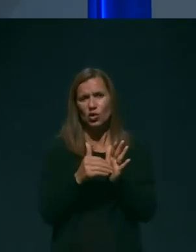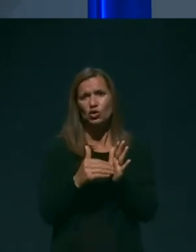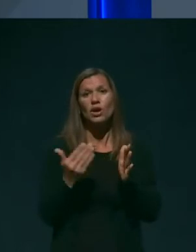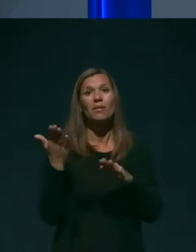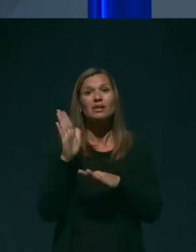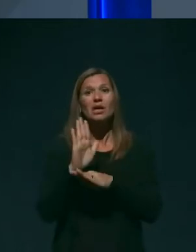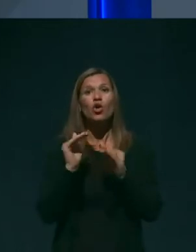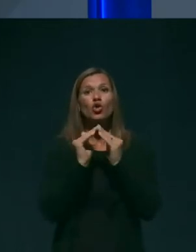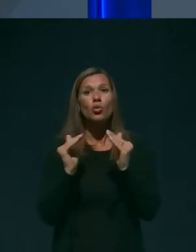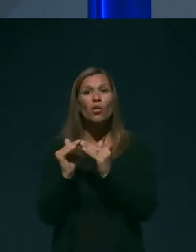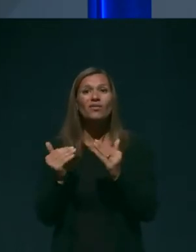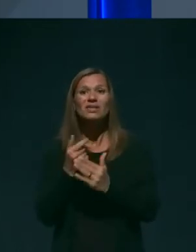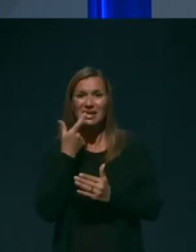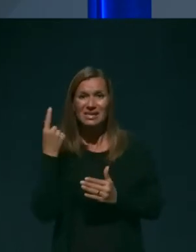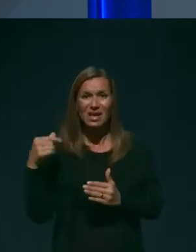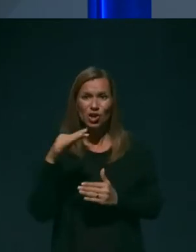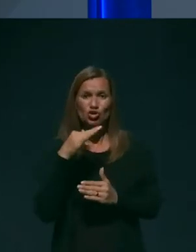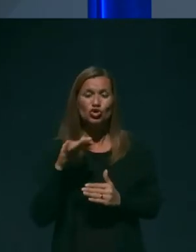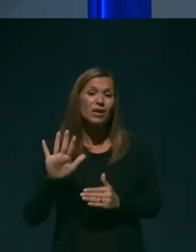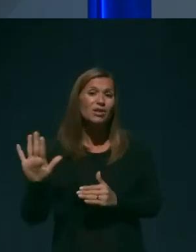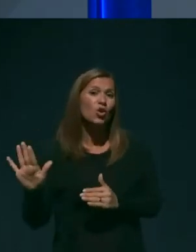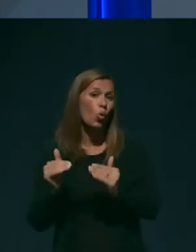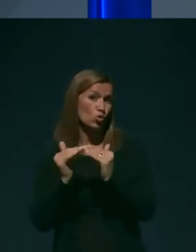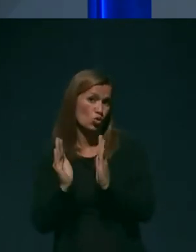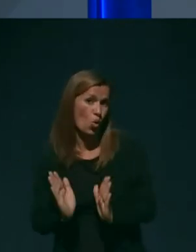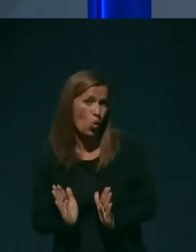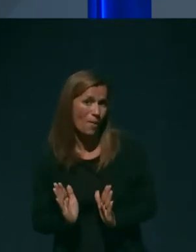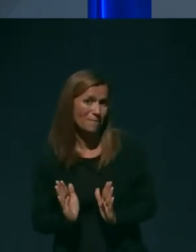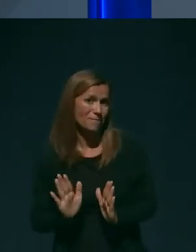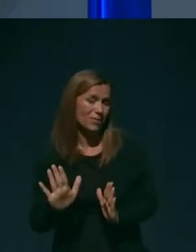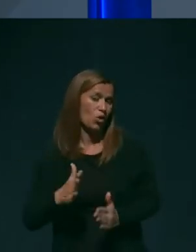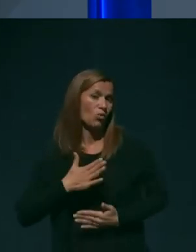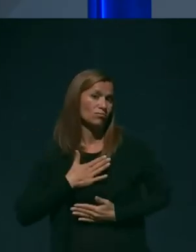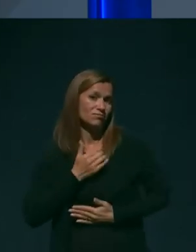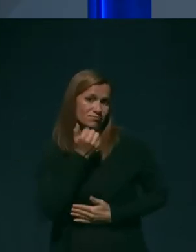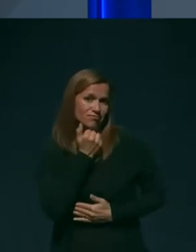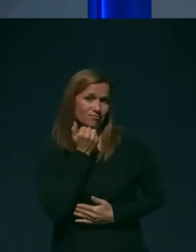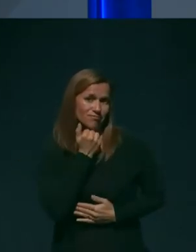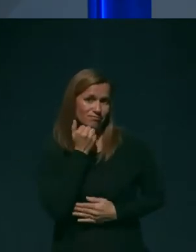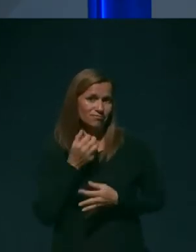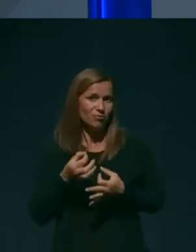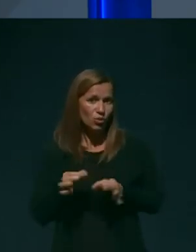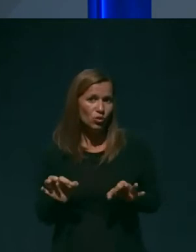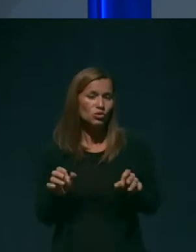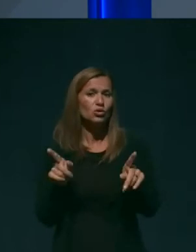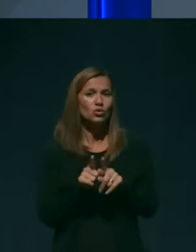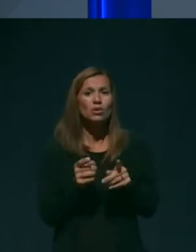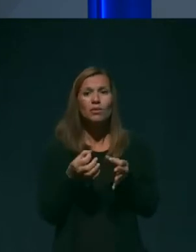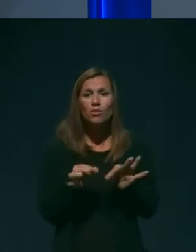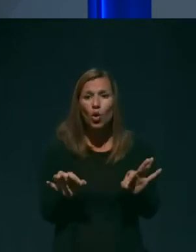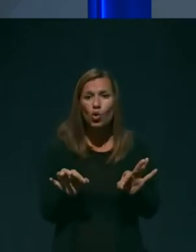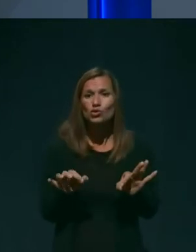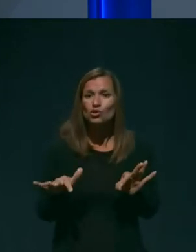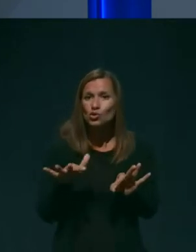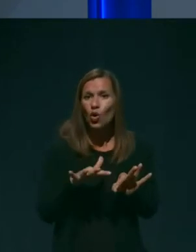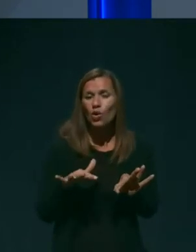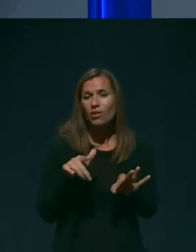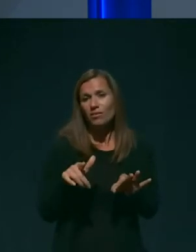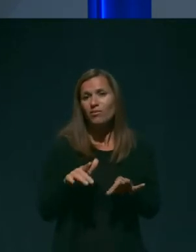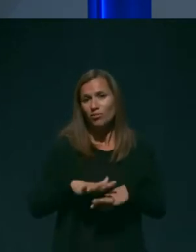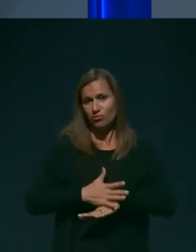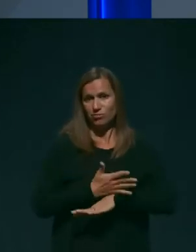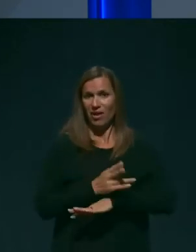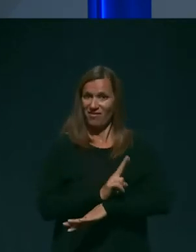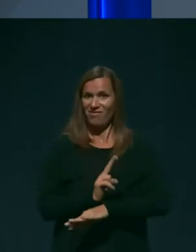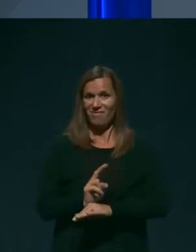za starejše njihov dom, njihov intimni prostor in njihov prostor, kjer se počutijo varne. In